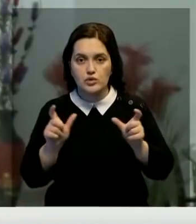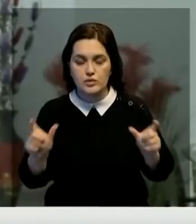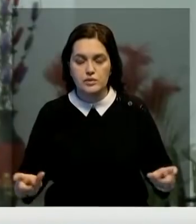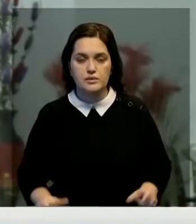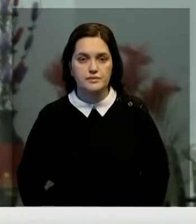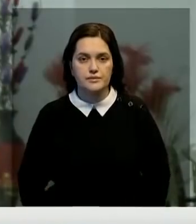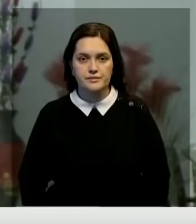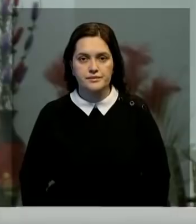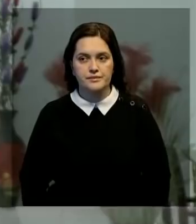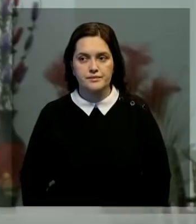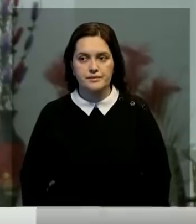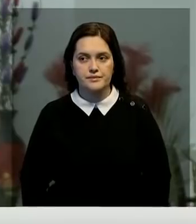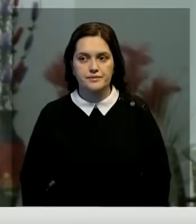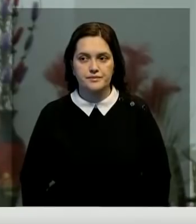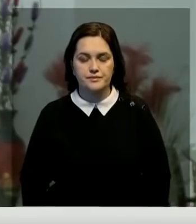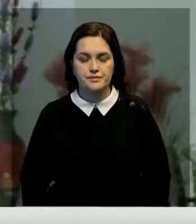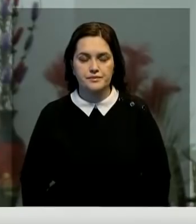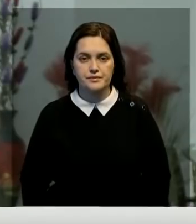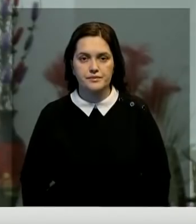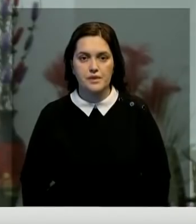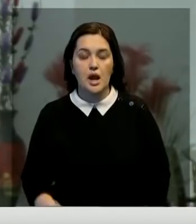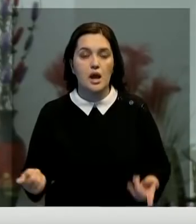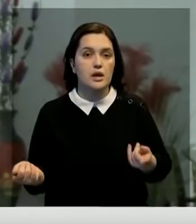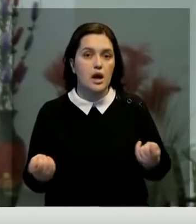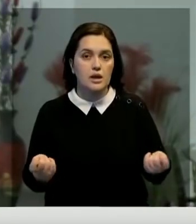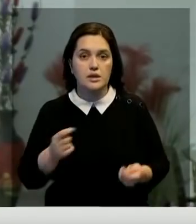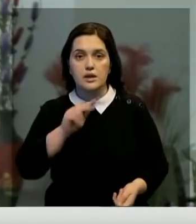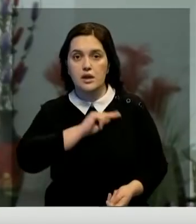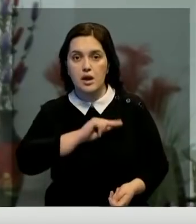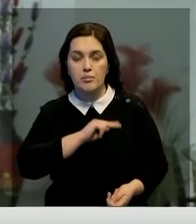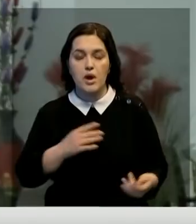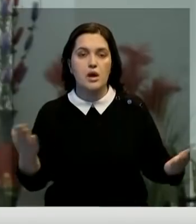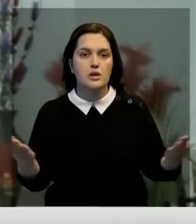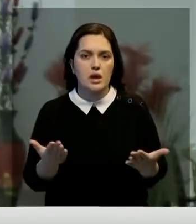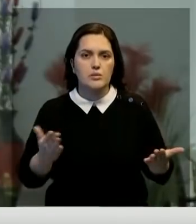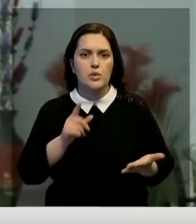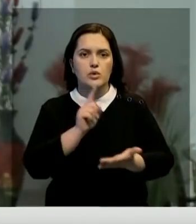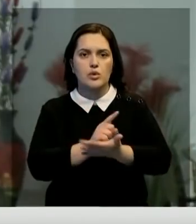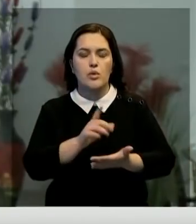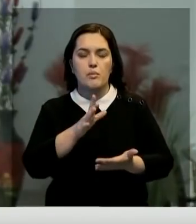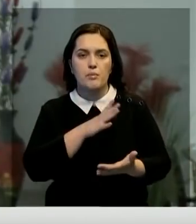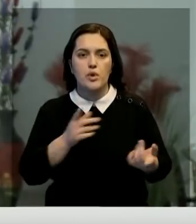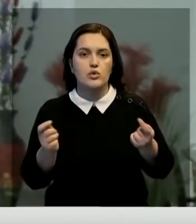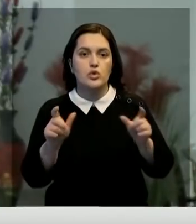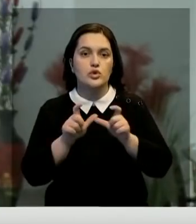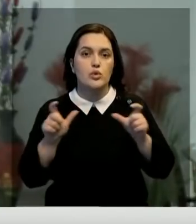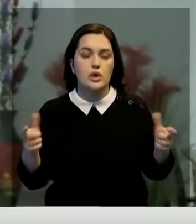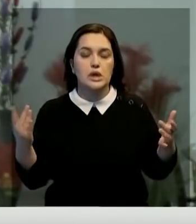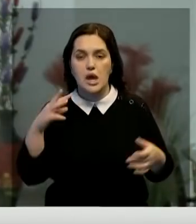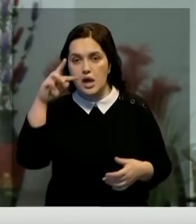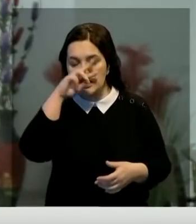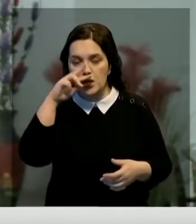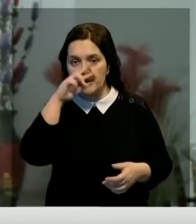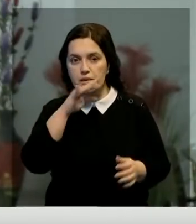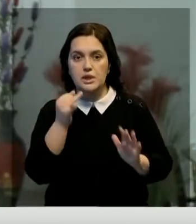координировать работу? Каким менеджером нужно быть руководителю школы? Какие ошибки и